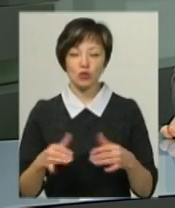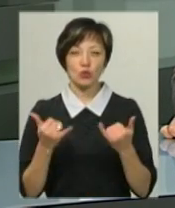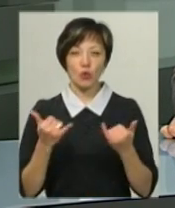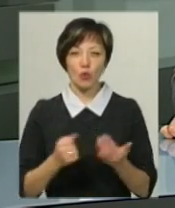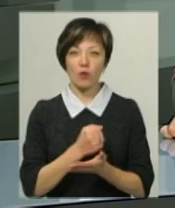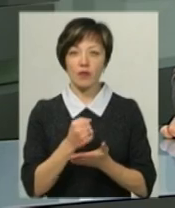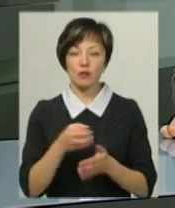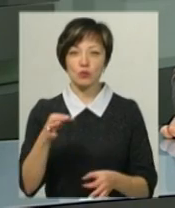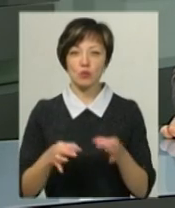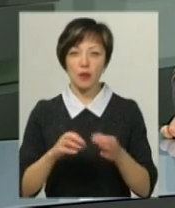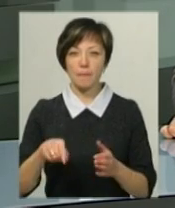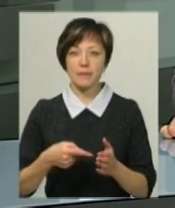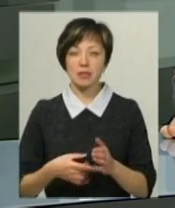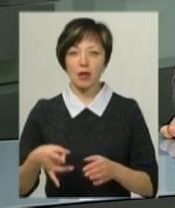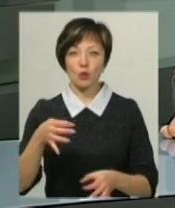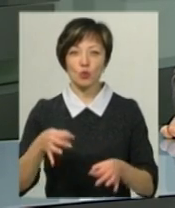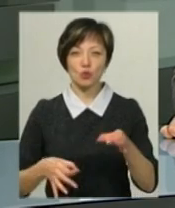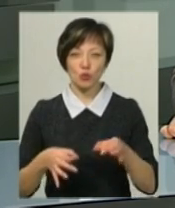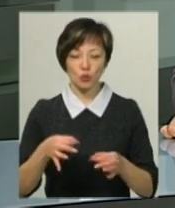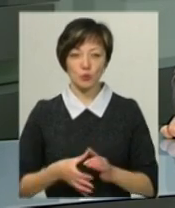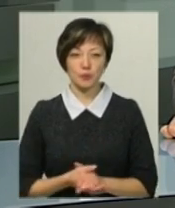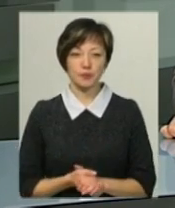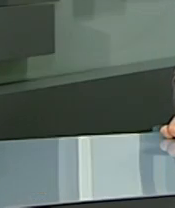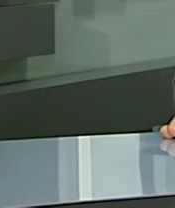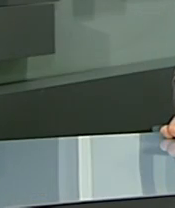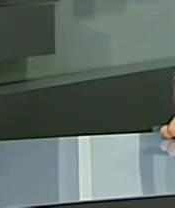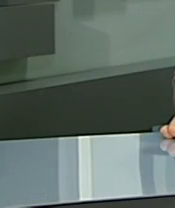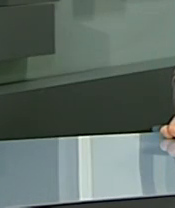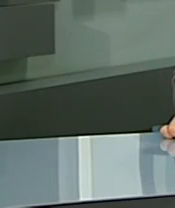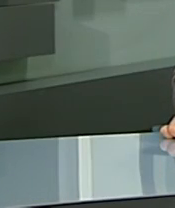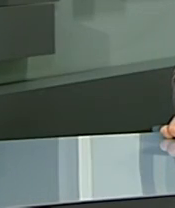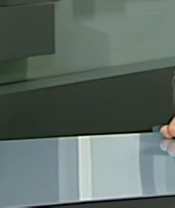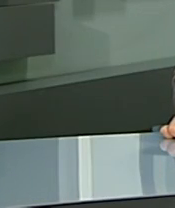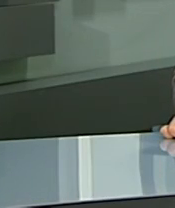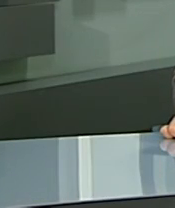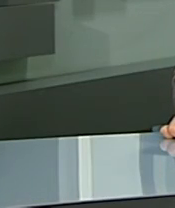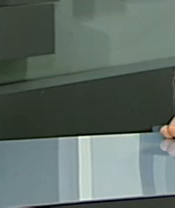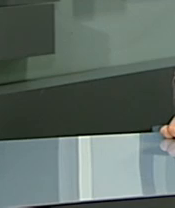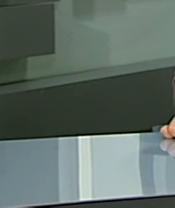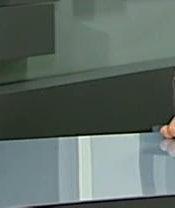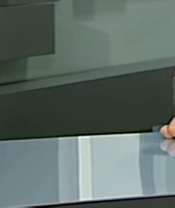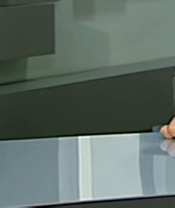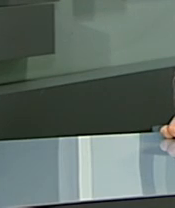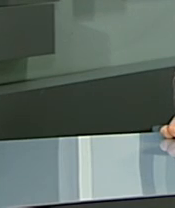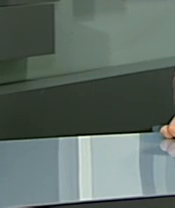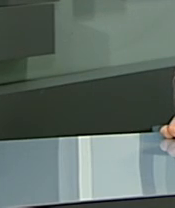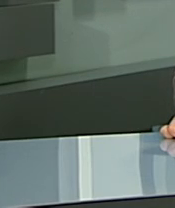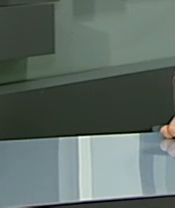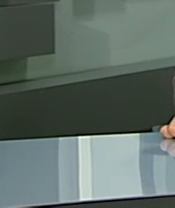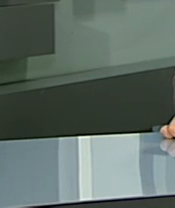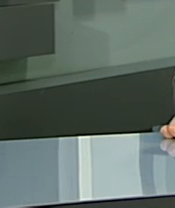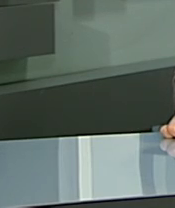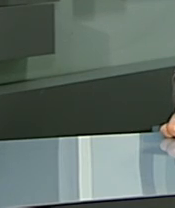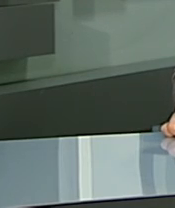ухвалив суддя Хмельницького міськрайонного суду Володимир Навроцький. Прокурор Віктор Арсенюк під час судового засідання подав